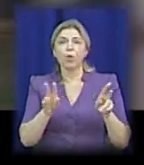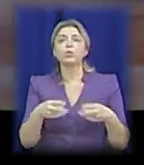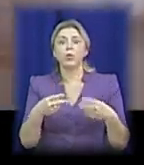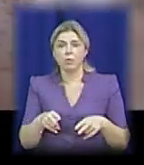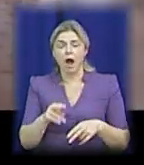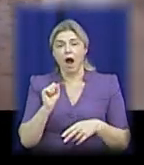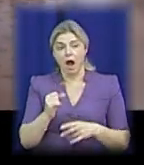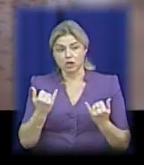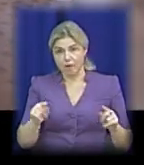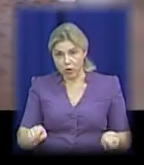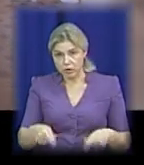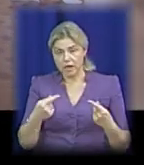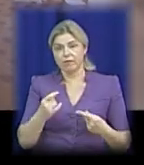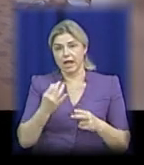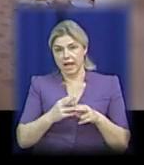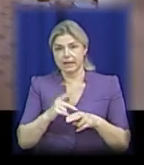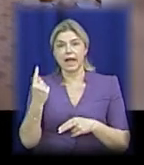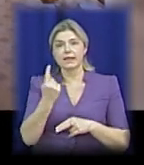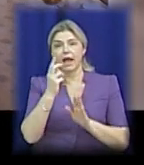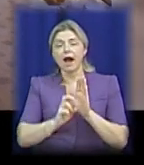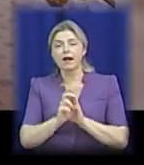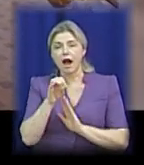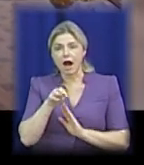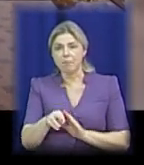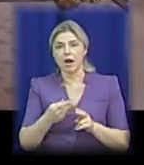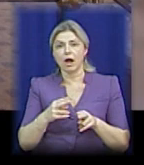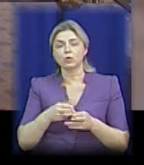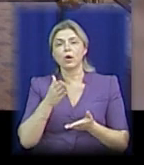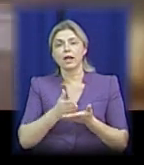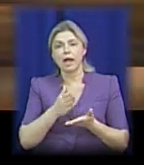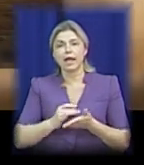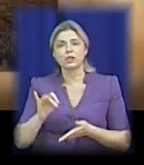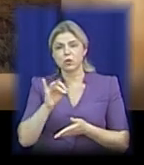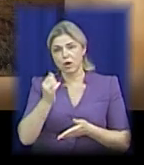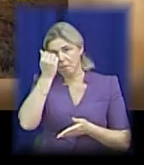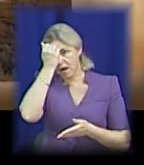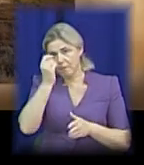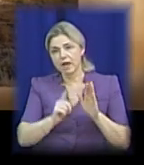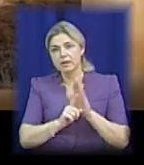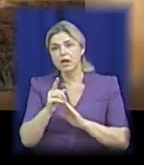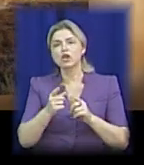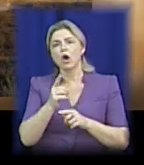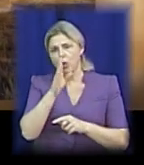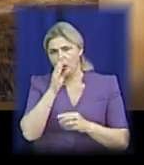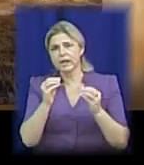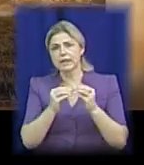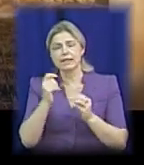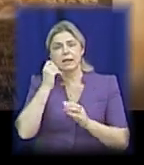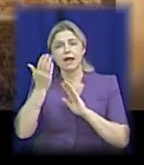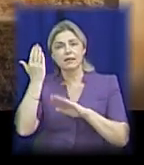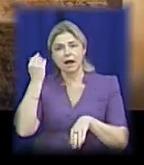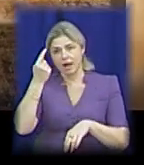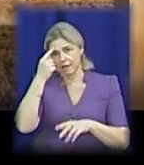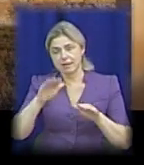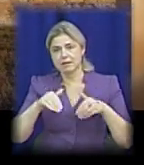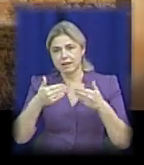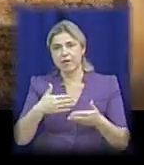єдиного в Миколаївській області свято-володимирівського храму, що є історичною пам'яткою, розпочали рівно 10 років тому за ініціативи